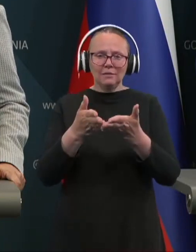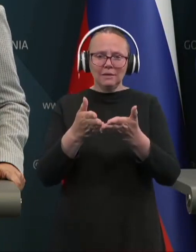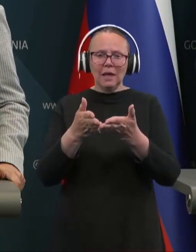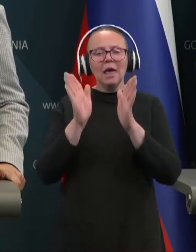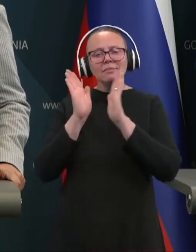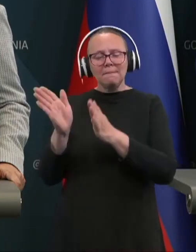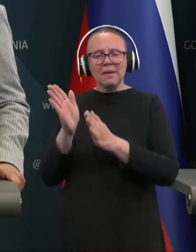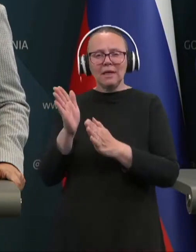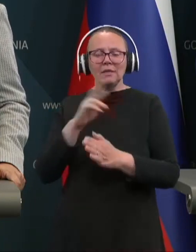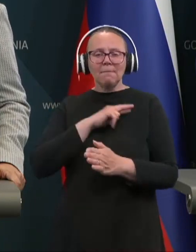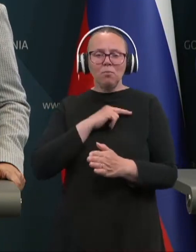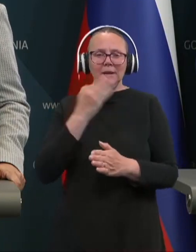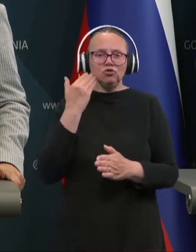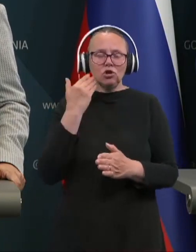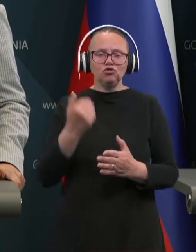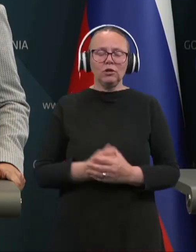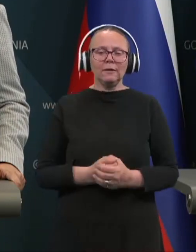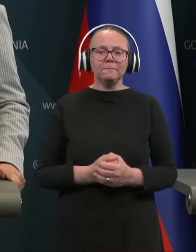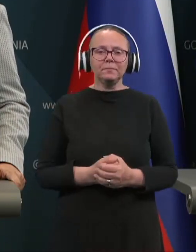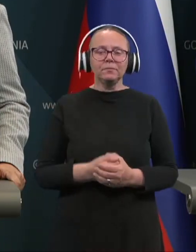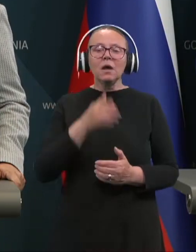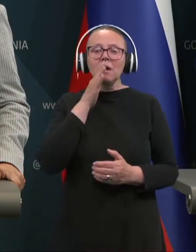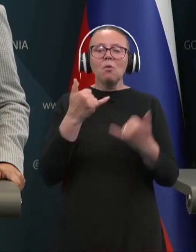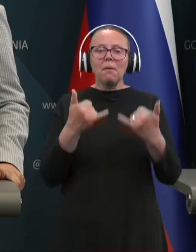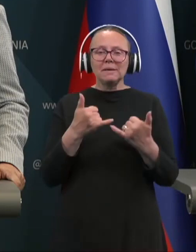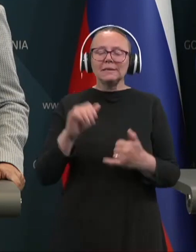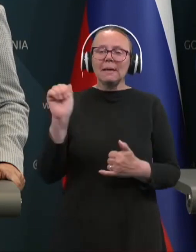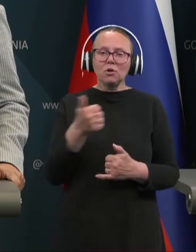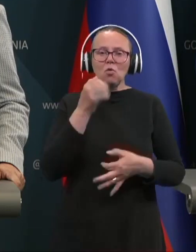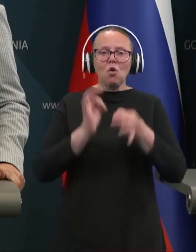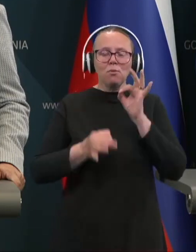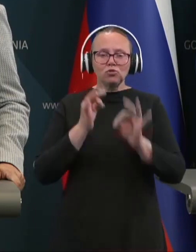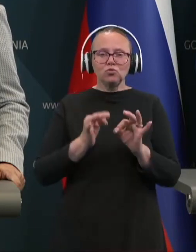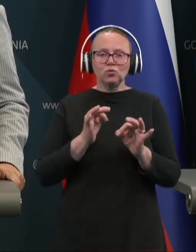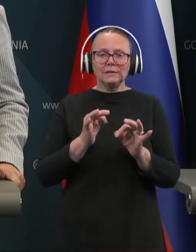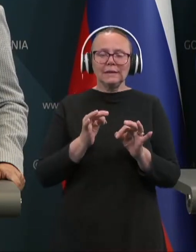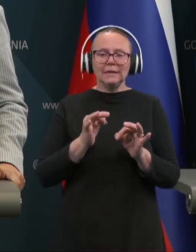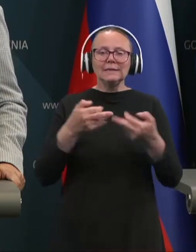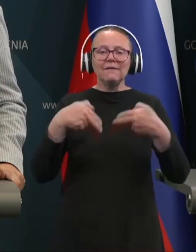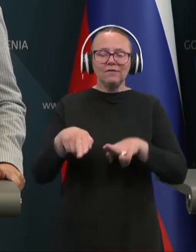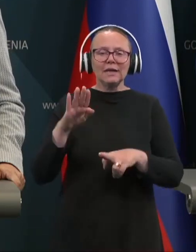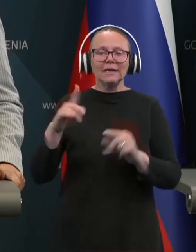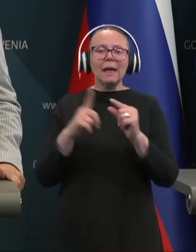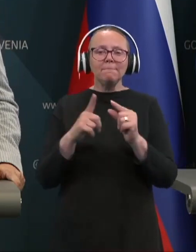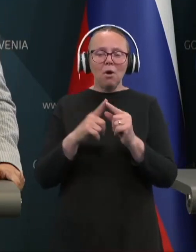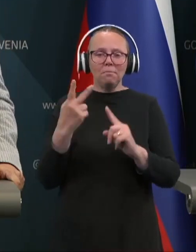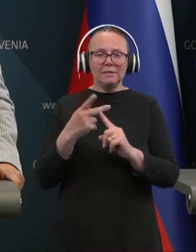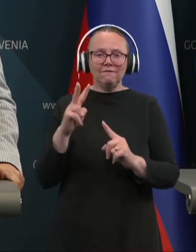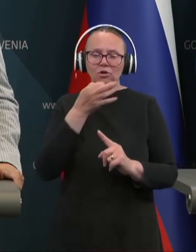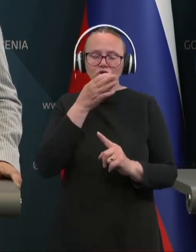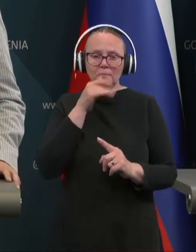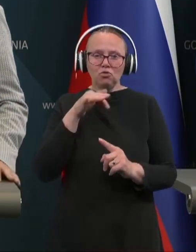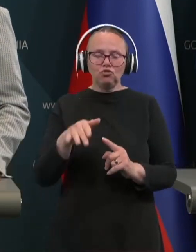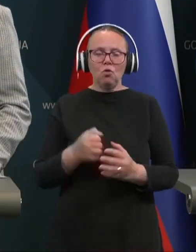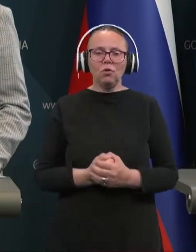Republiki Češki. Tako, bomo pa zdaj v Novič poskusili se vrniti na POP TV, če bo